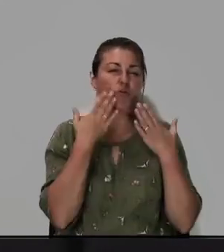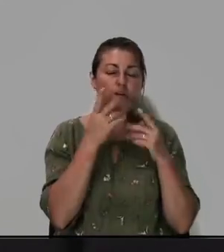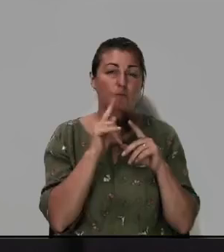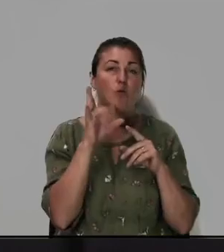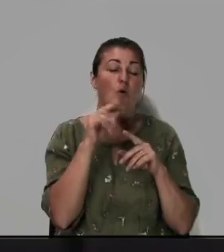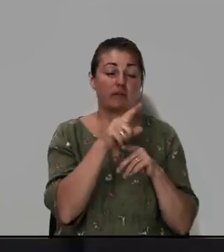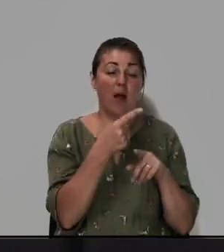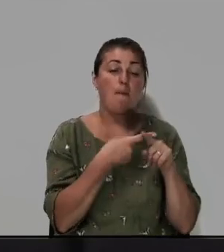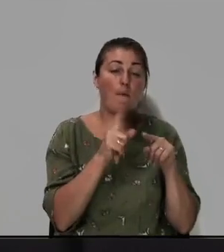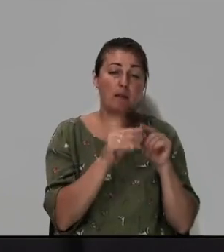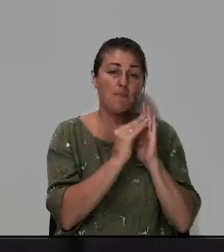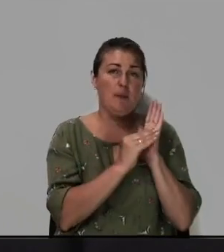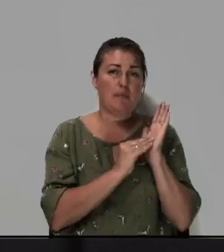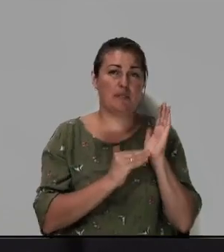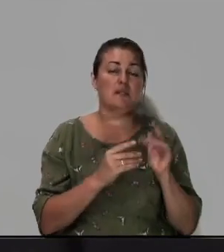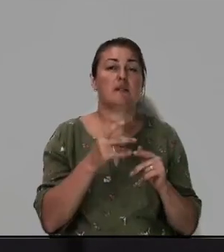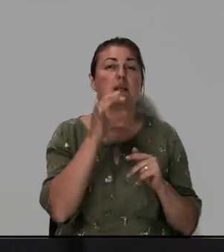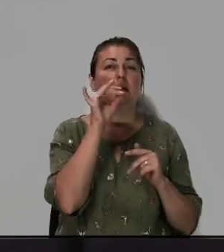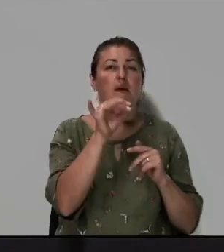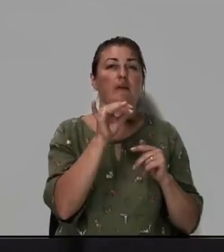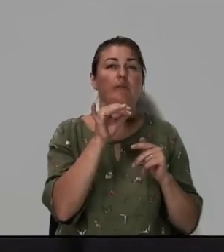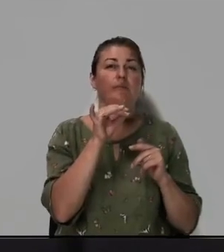там об этом написано и